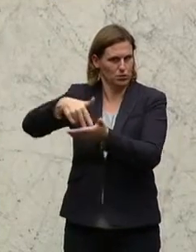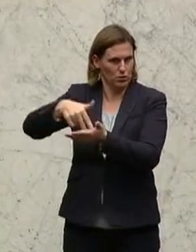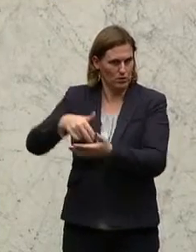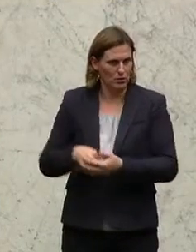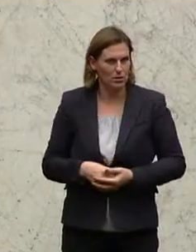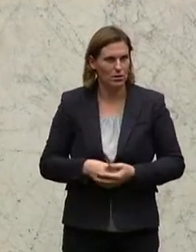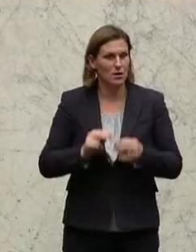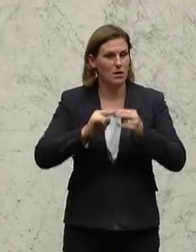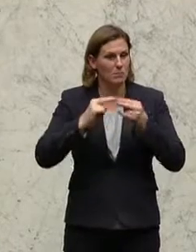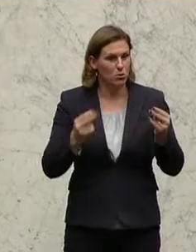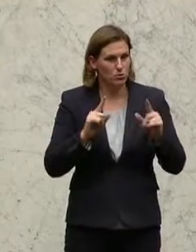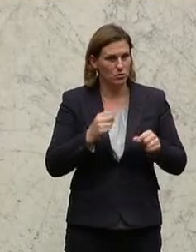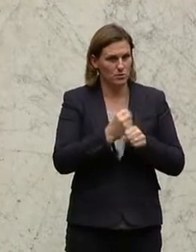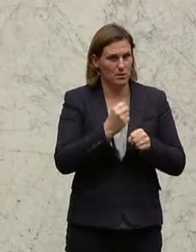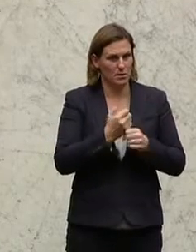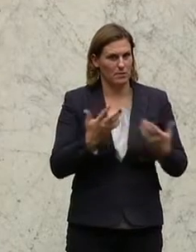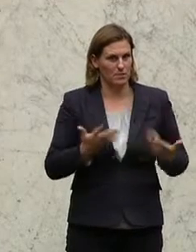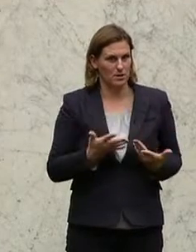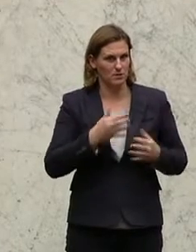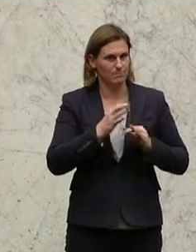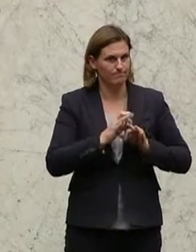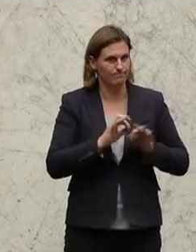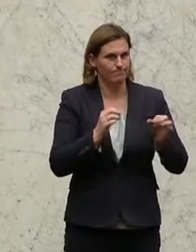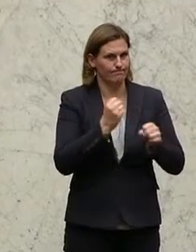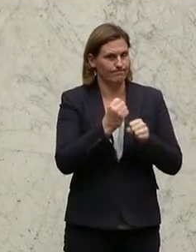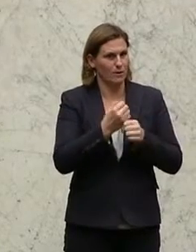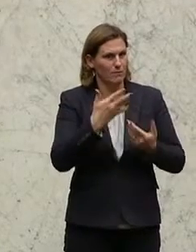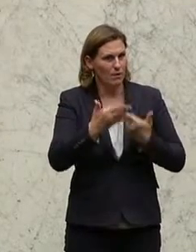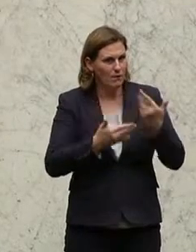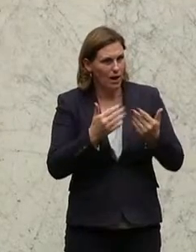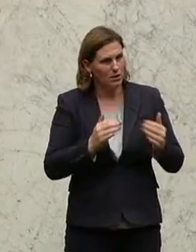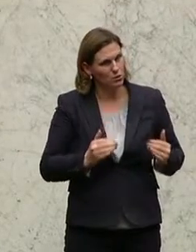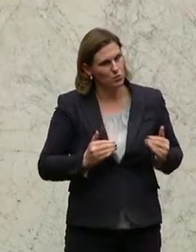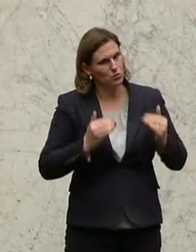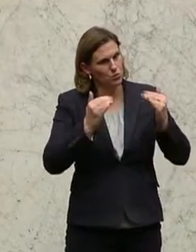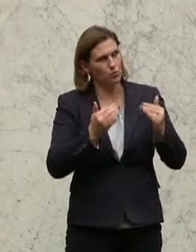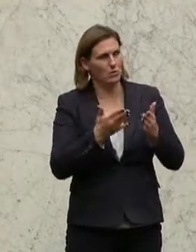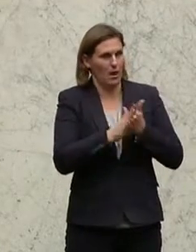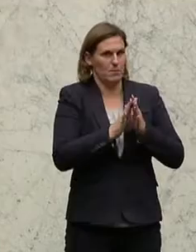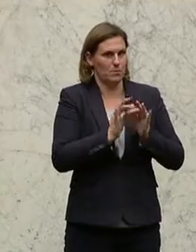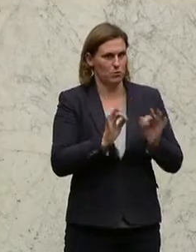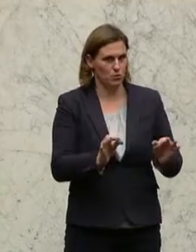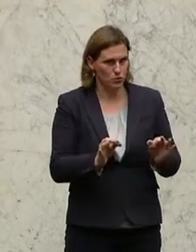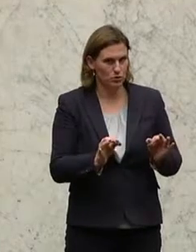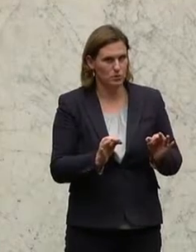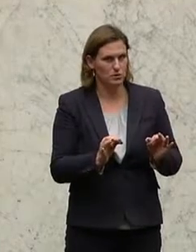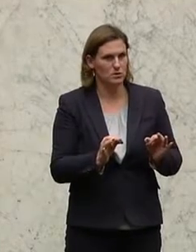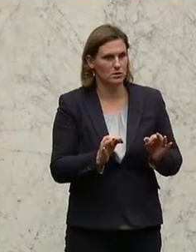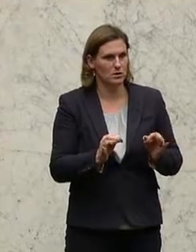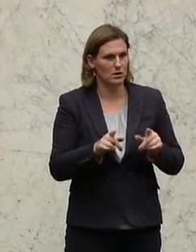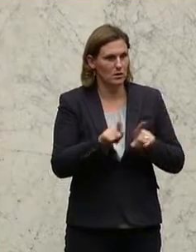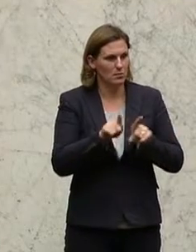was soll der Bund machen, damit es besser geht? Damit die Verwaltungsebene möglichst gut klappt, damit das